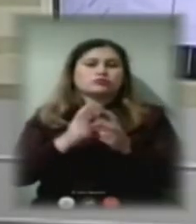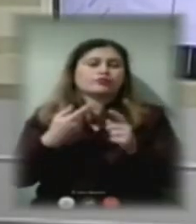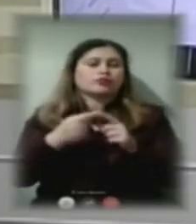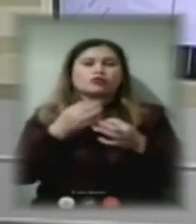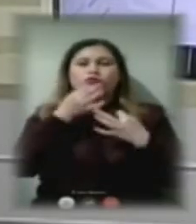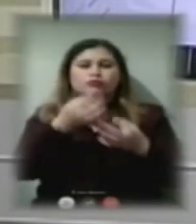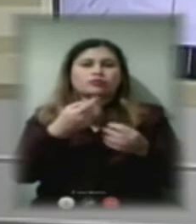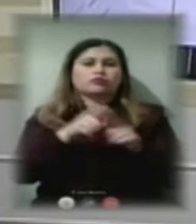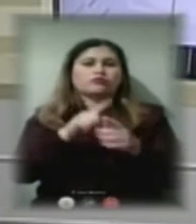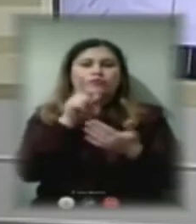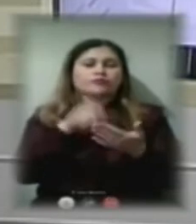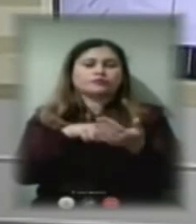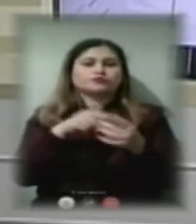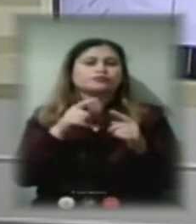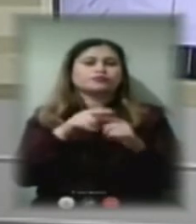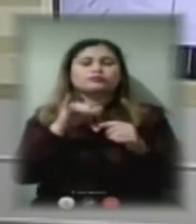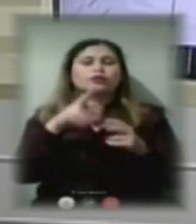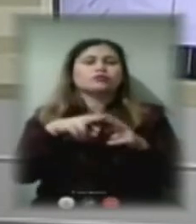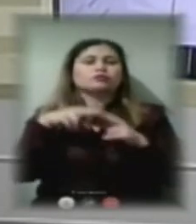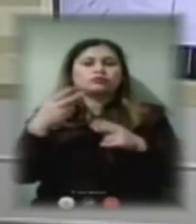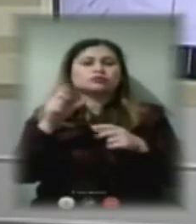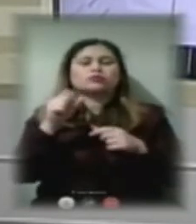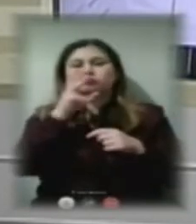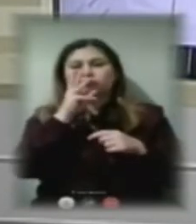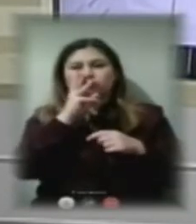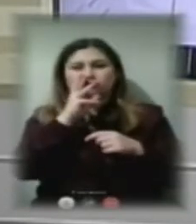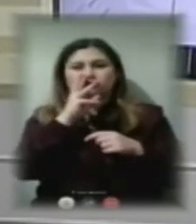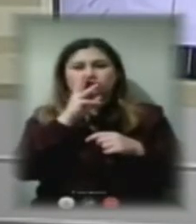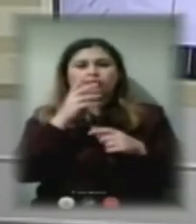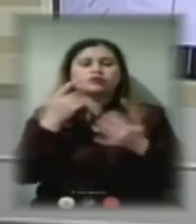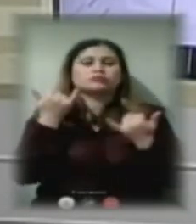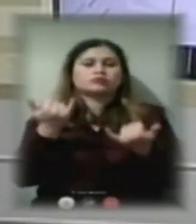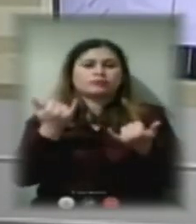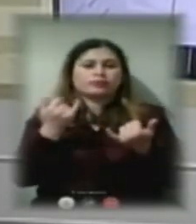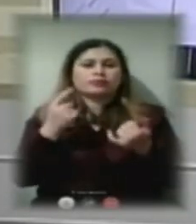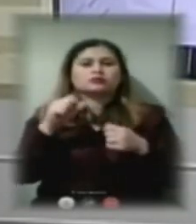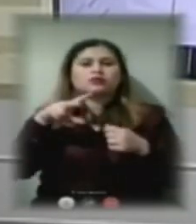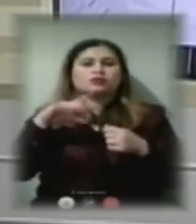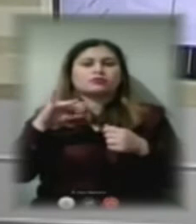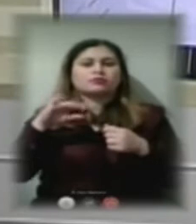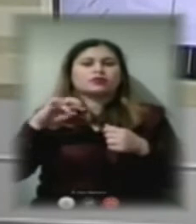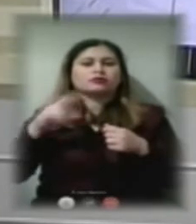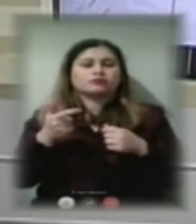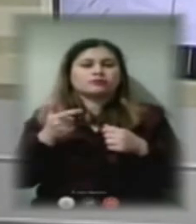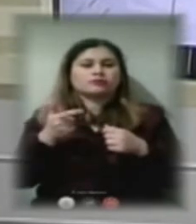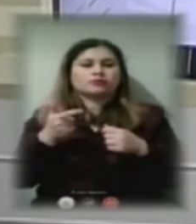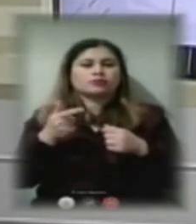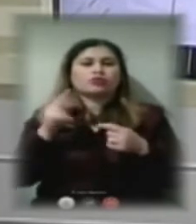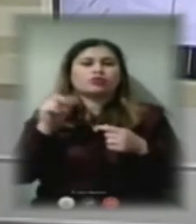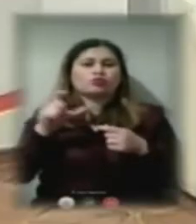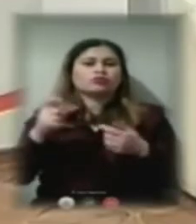і заворгованості заробітні платні зараз за липень люди отримують.